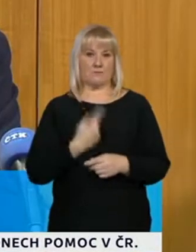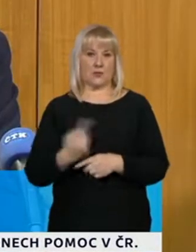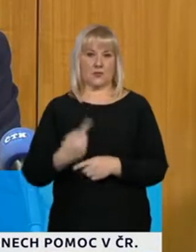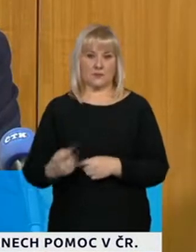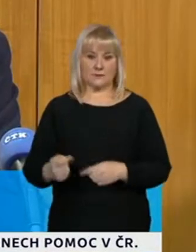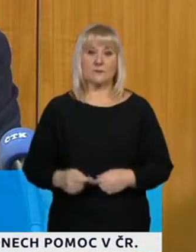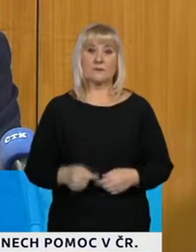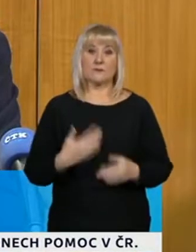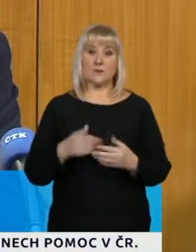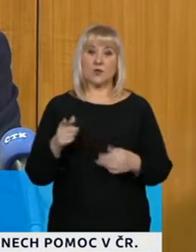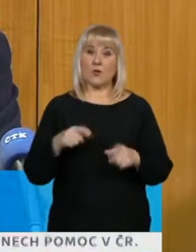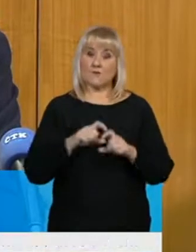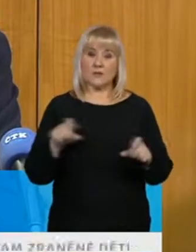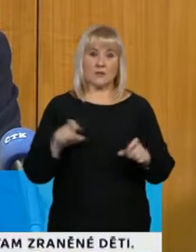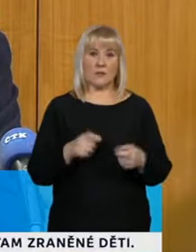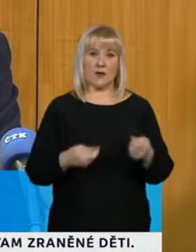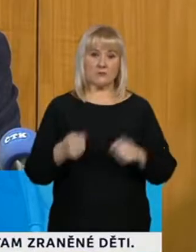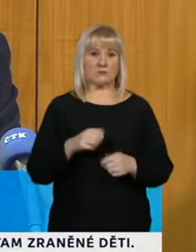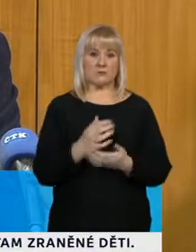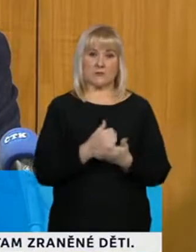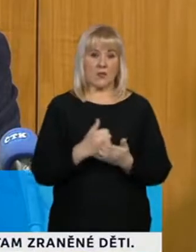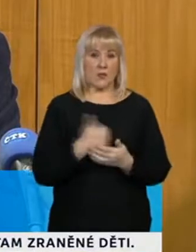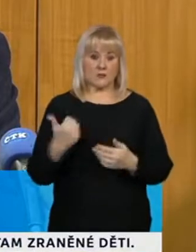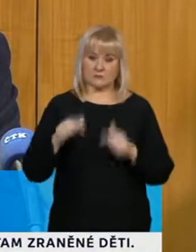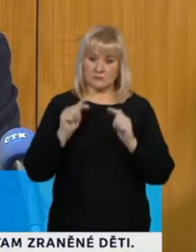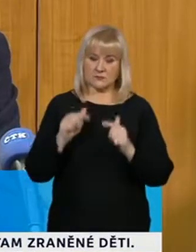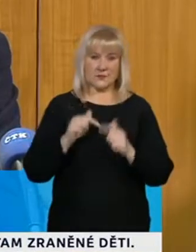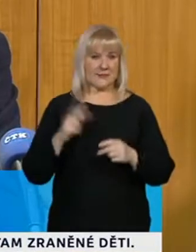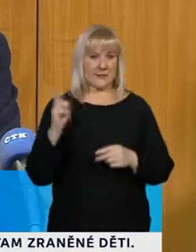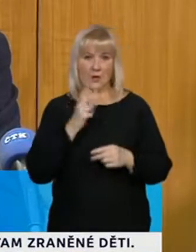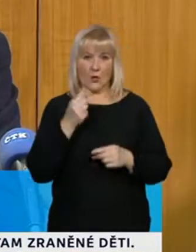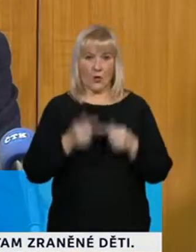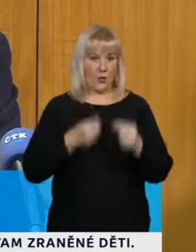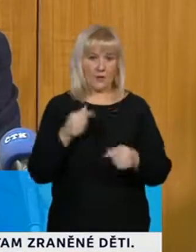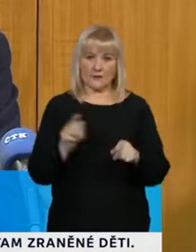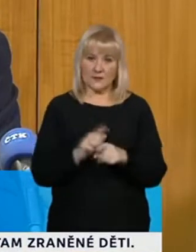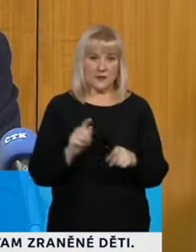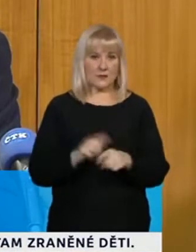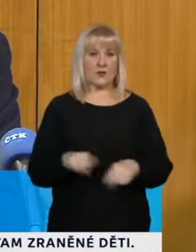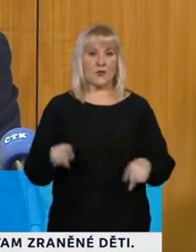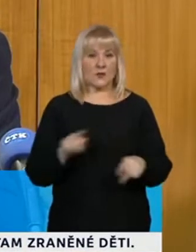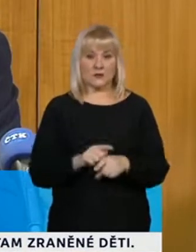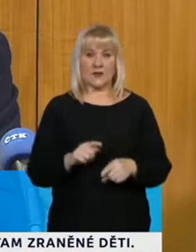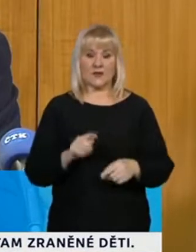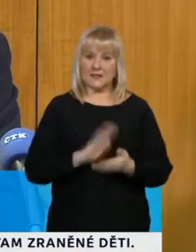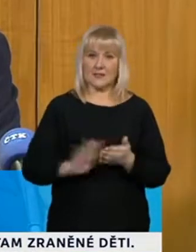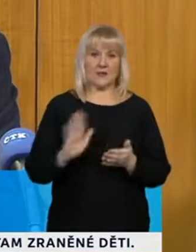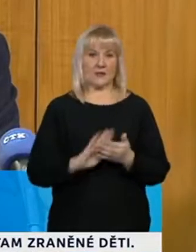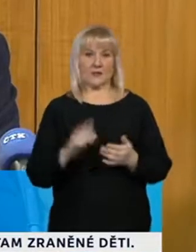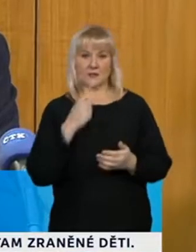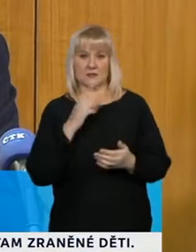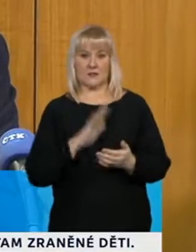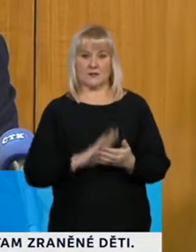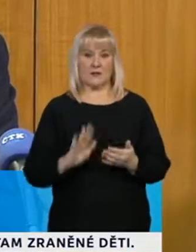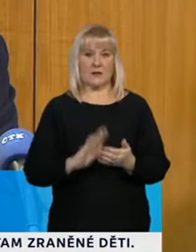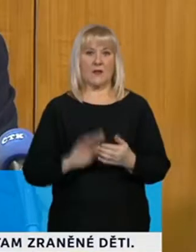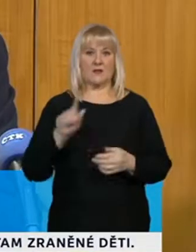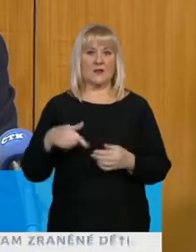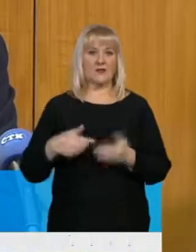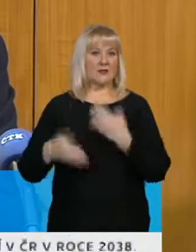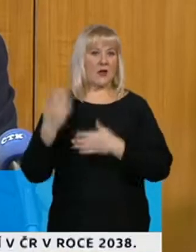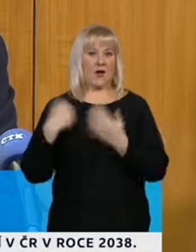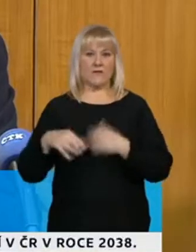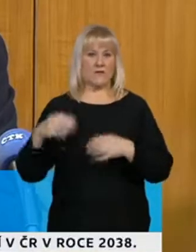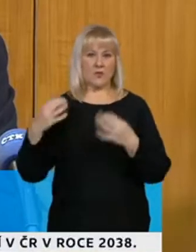Jsou tedy ochotné do výzkumu investovat mnohem více finančních a lidských zdrojů, například daleko víc, než bylo kdy